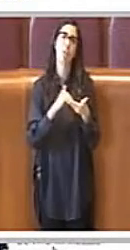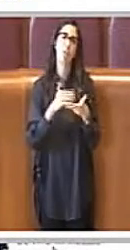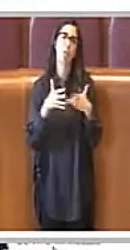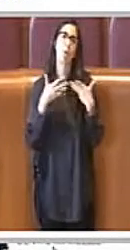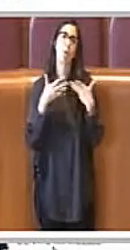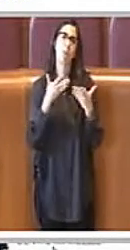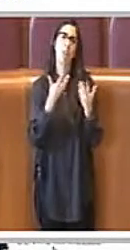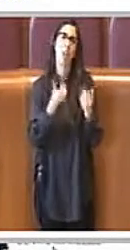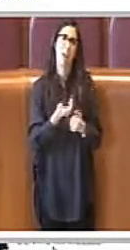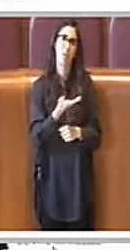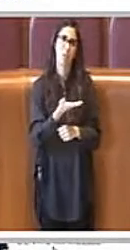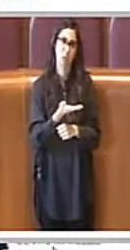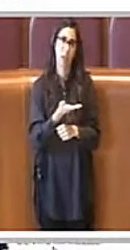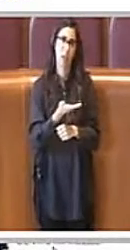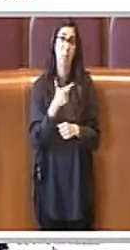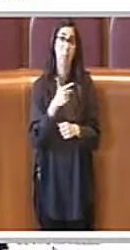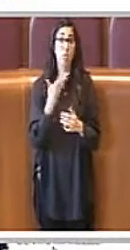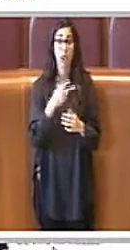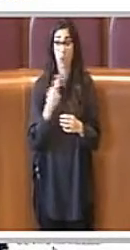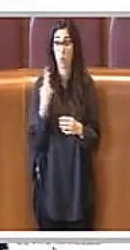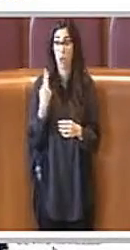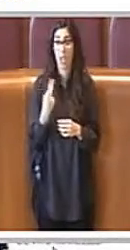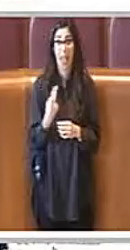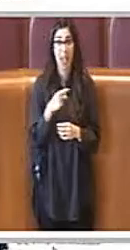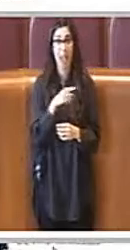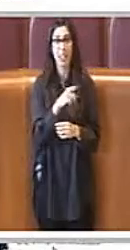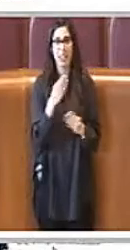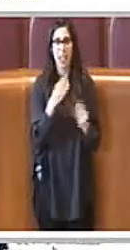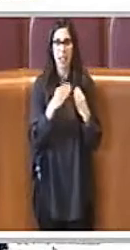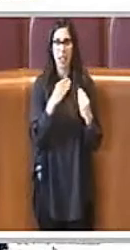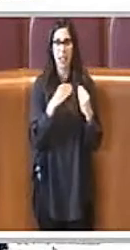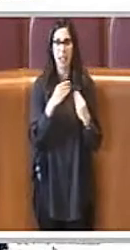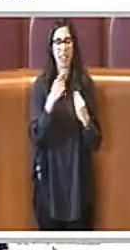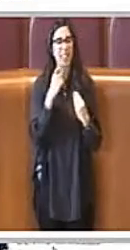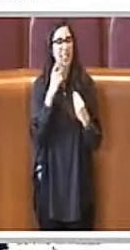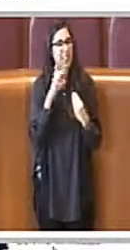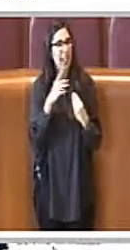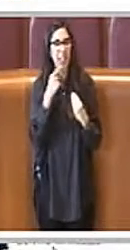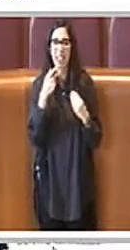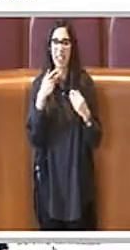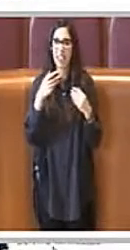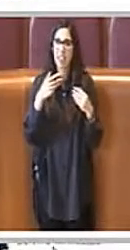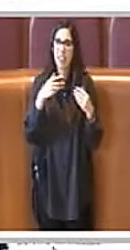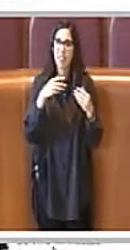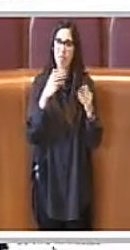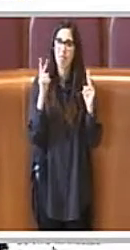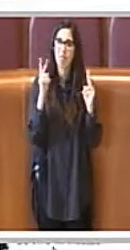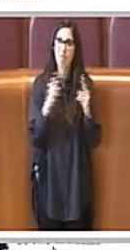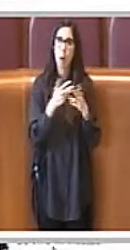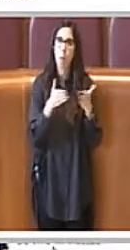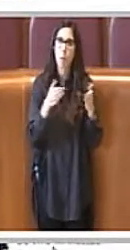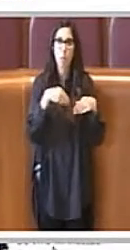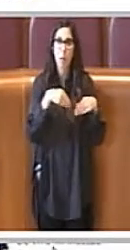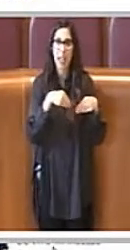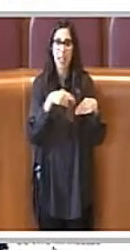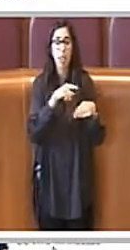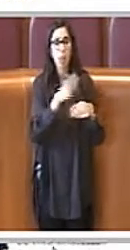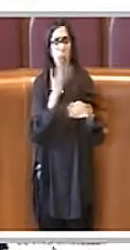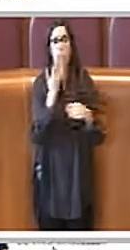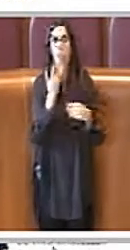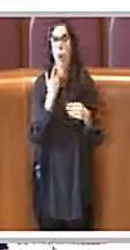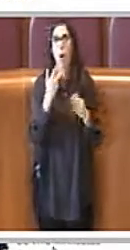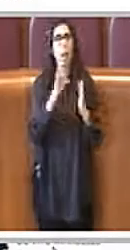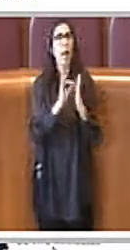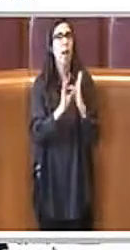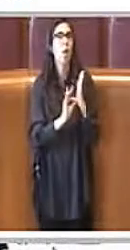anni a questa parte Chiedono, come sanno tutti coloro che hanno partecipato agli incontri pubblici Che il regolamento venga applicato alla lettera